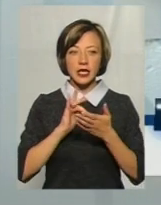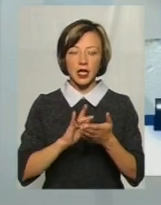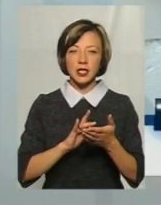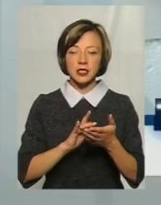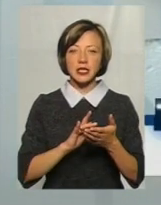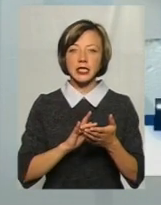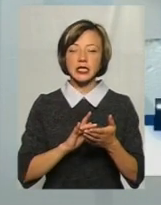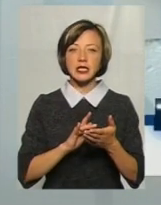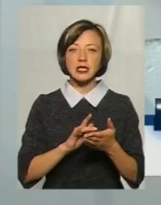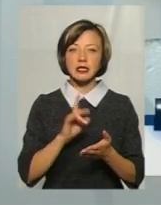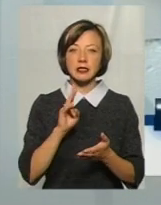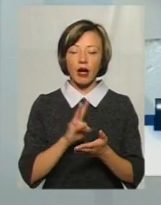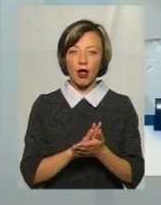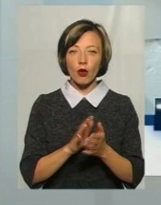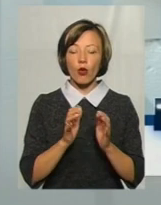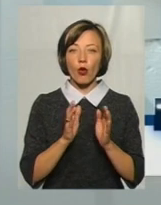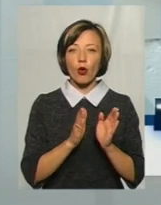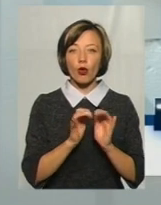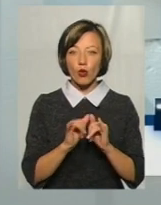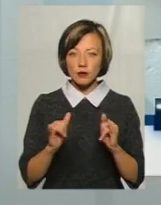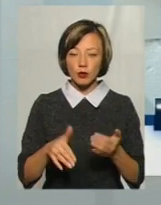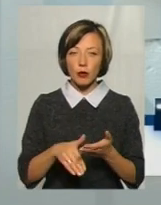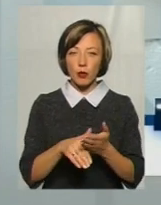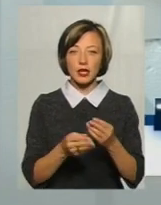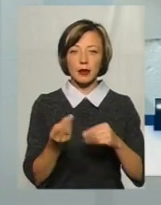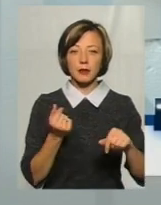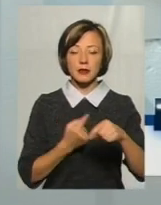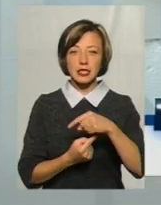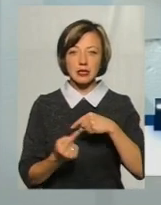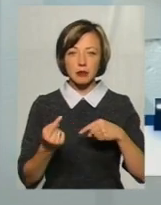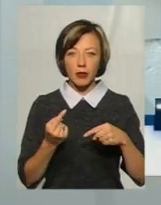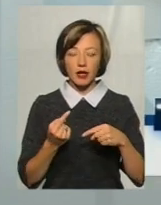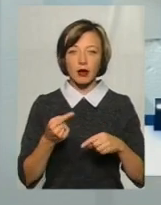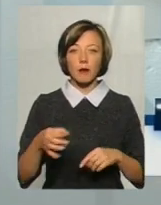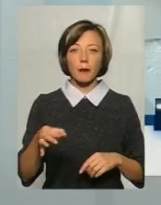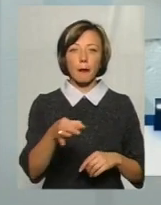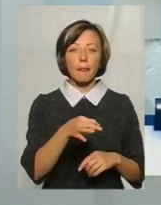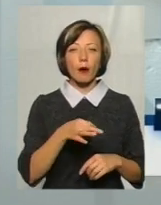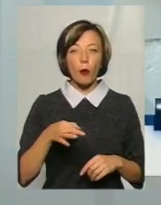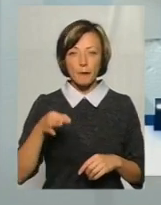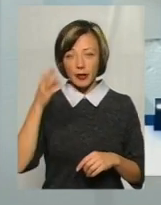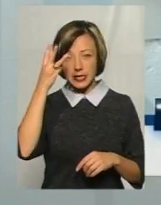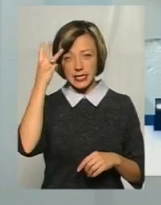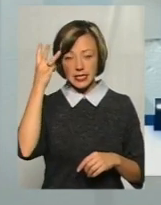організації, допомогти підприємцям Хмельницької області